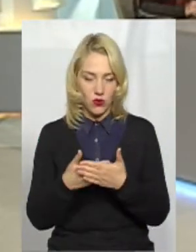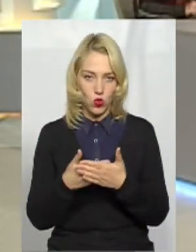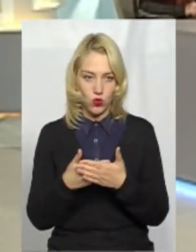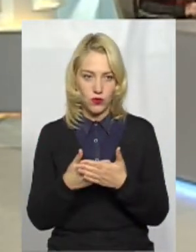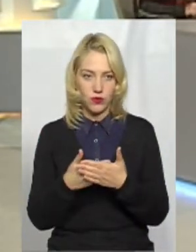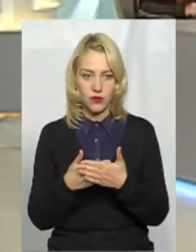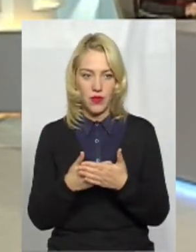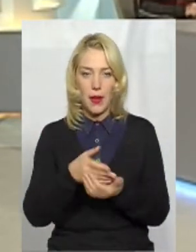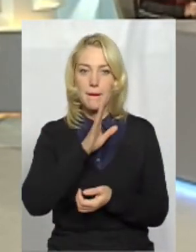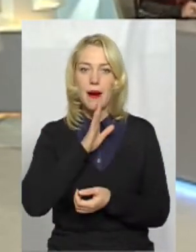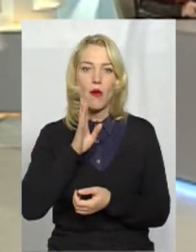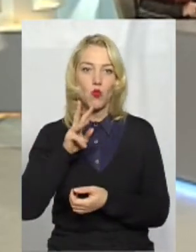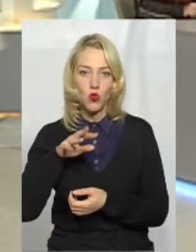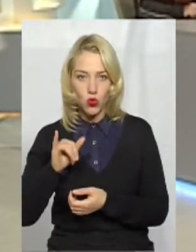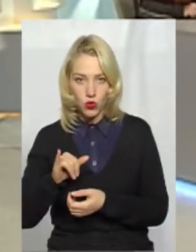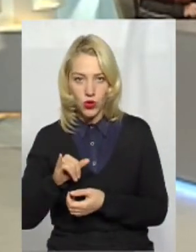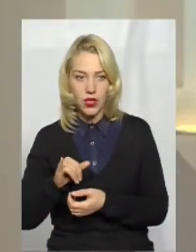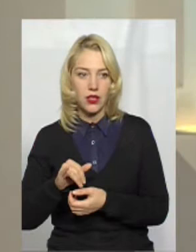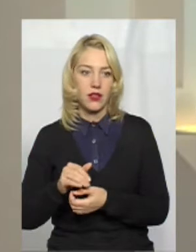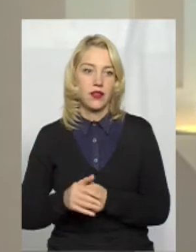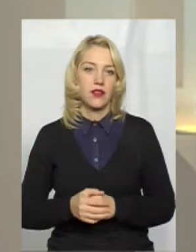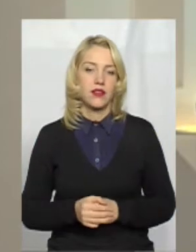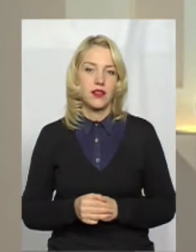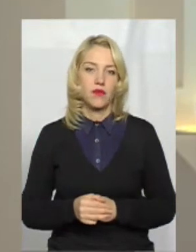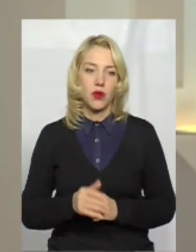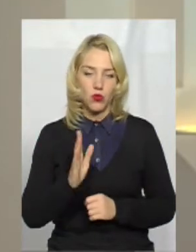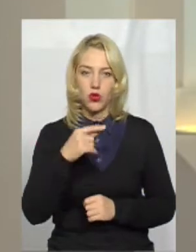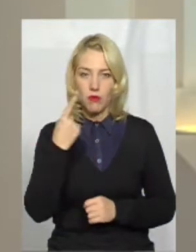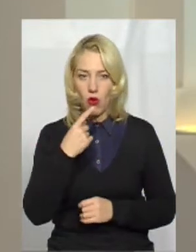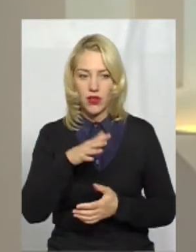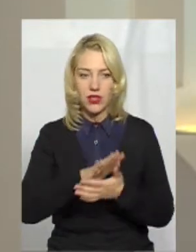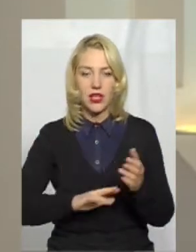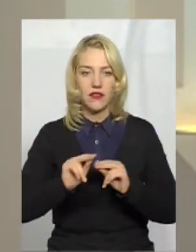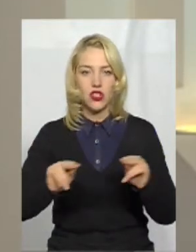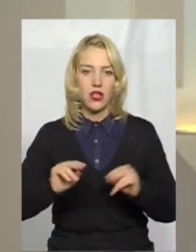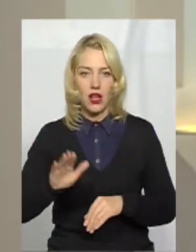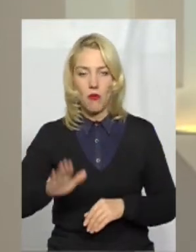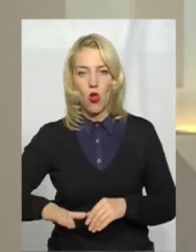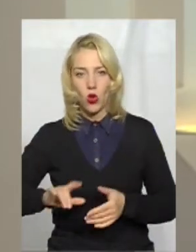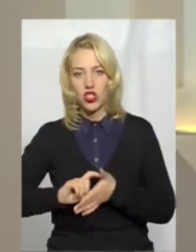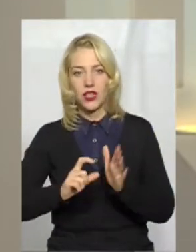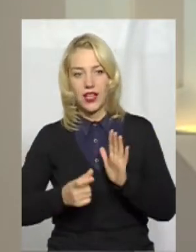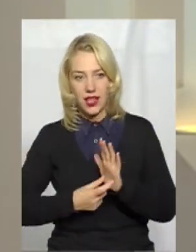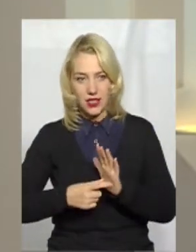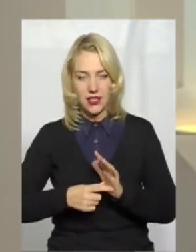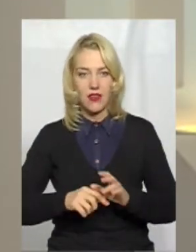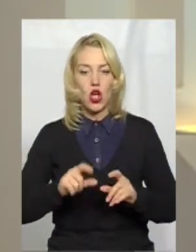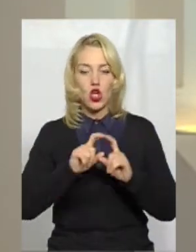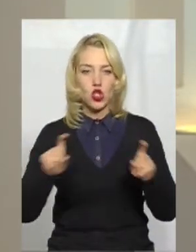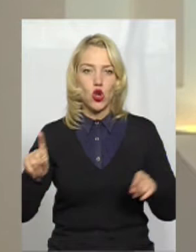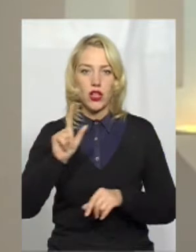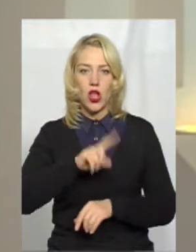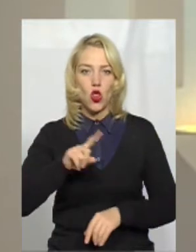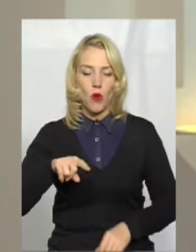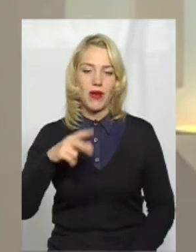маму піде мова далі. Вчителька молодших класів школи номер